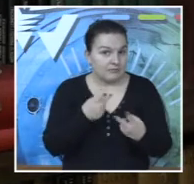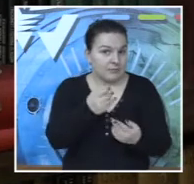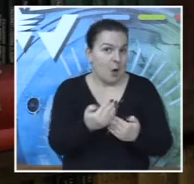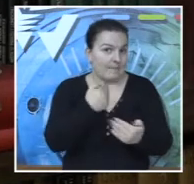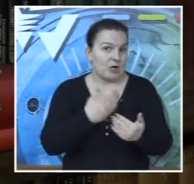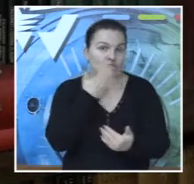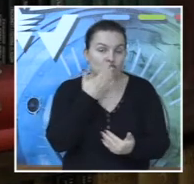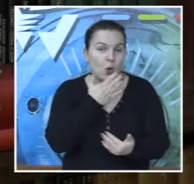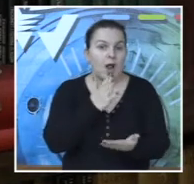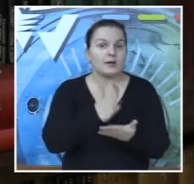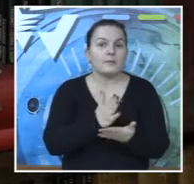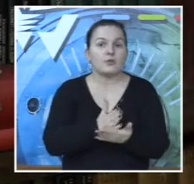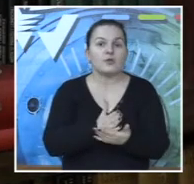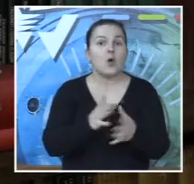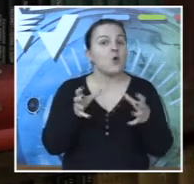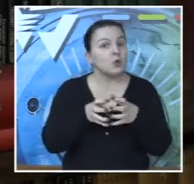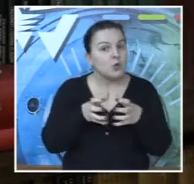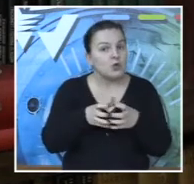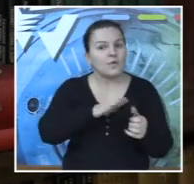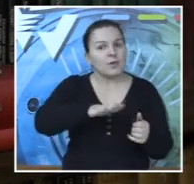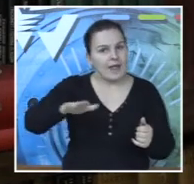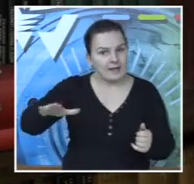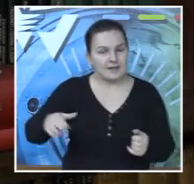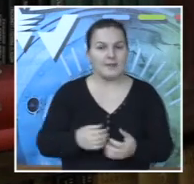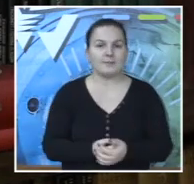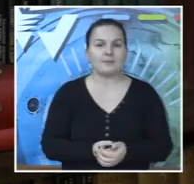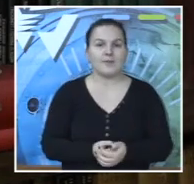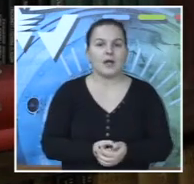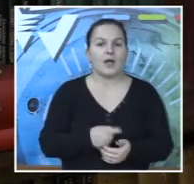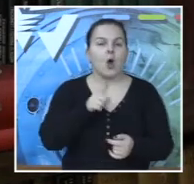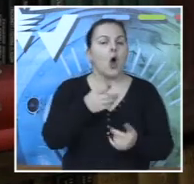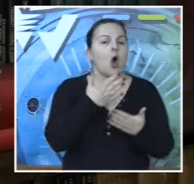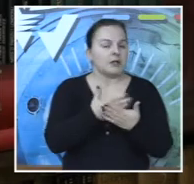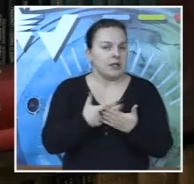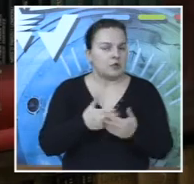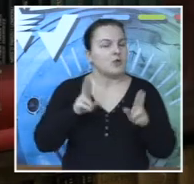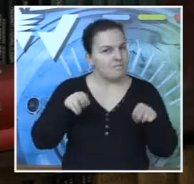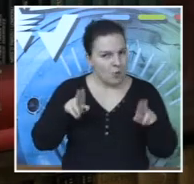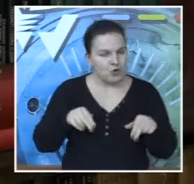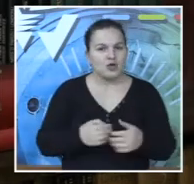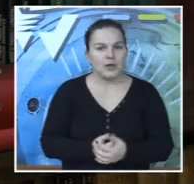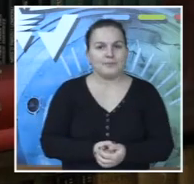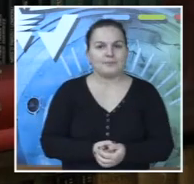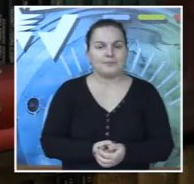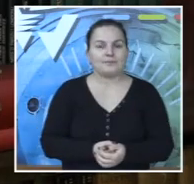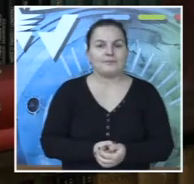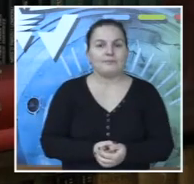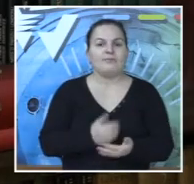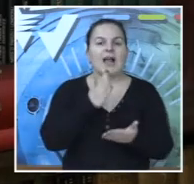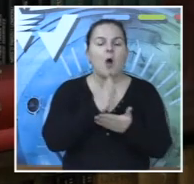prihvatljiv kao takav, da bude u društvu djece i tako. Ocijenili su da može,